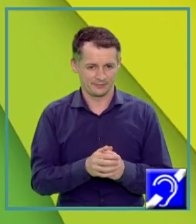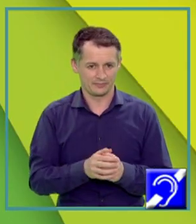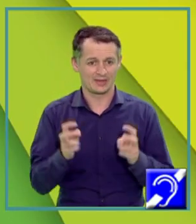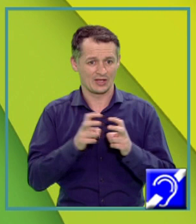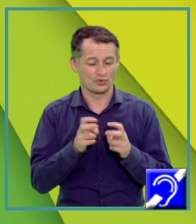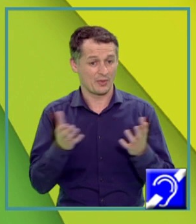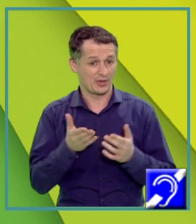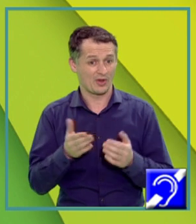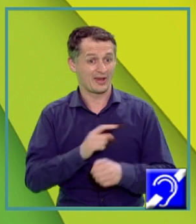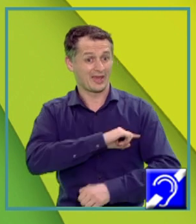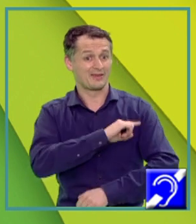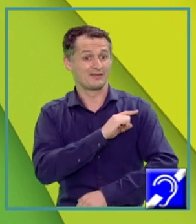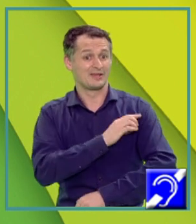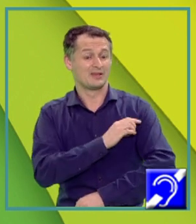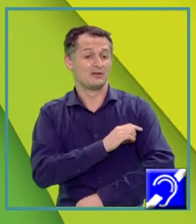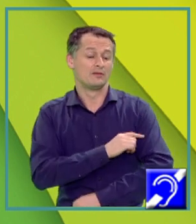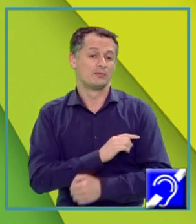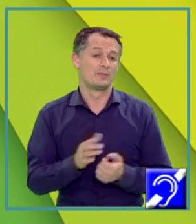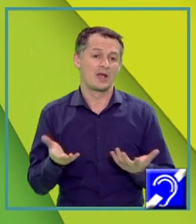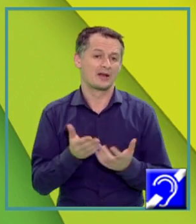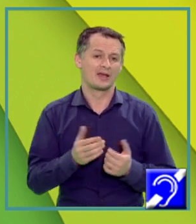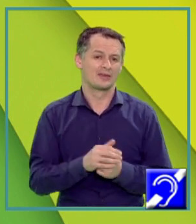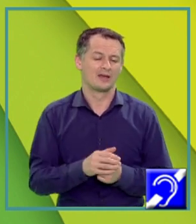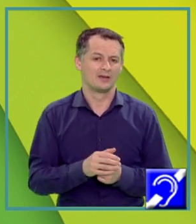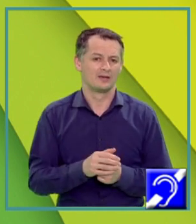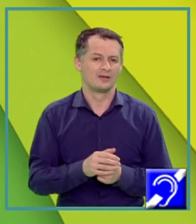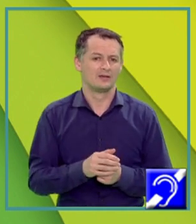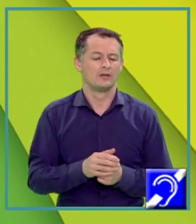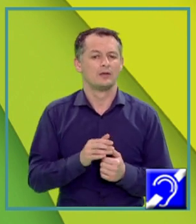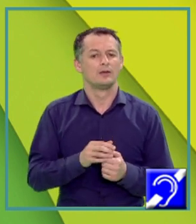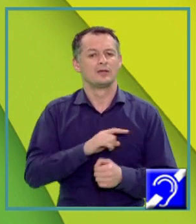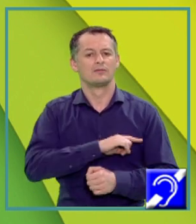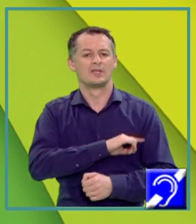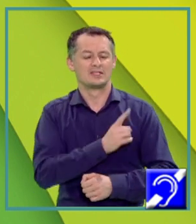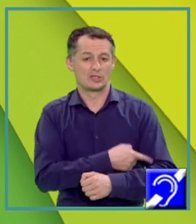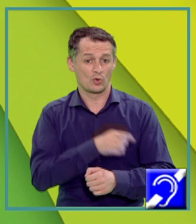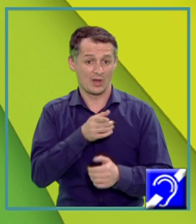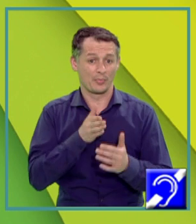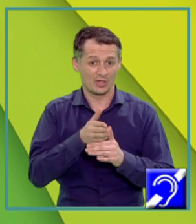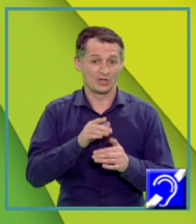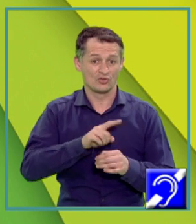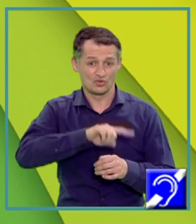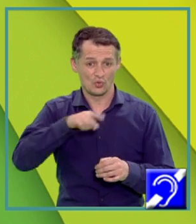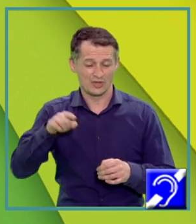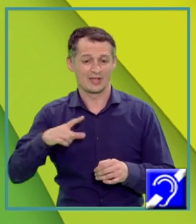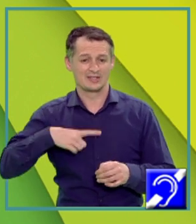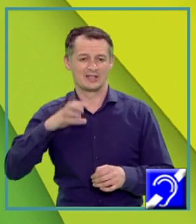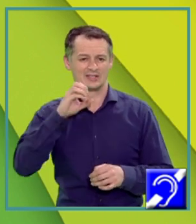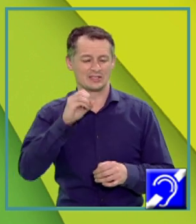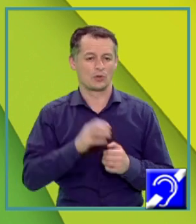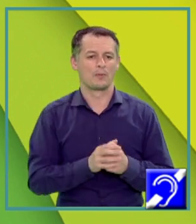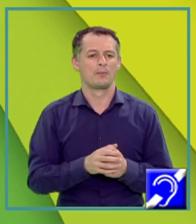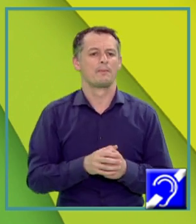pentru care intensitatea curentului prin circuit este zero, tensiune măsură a energiei